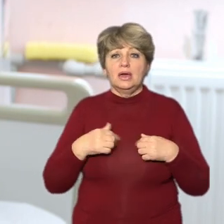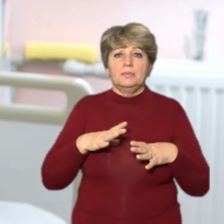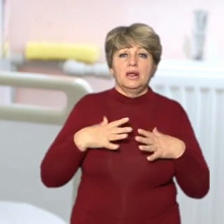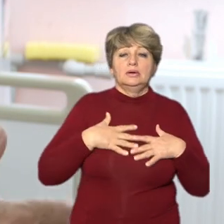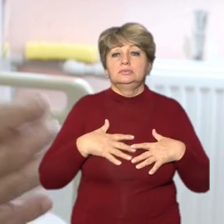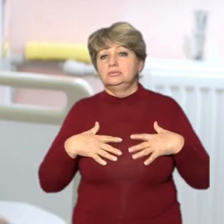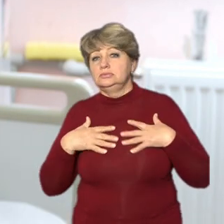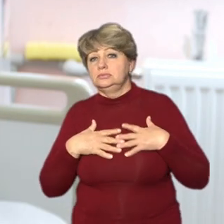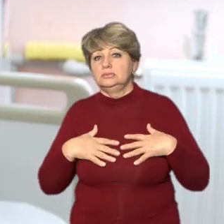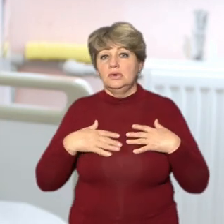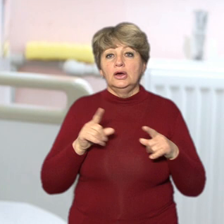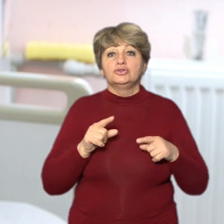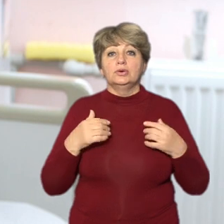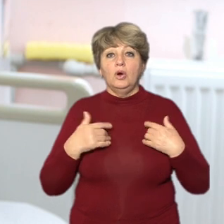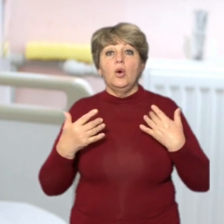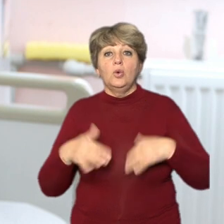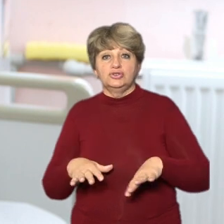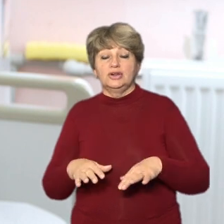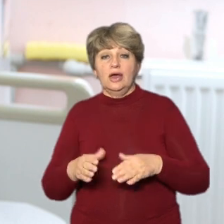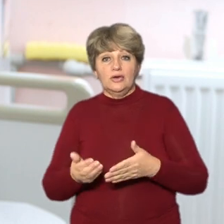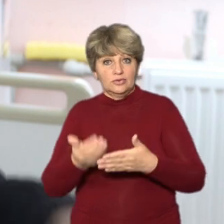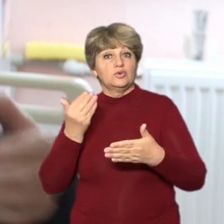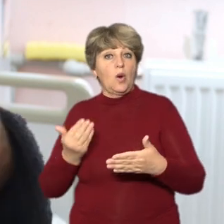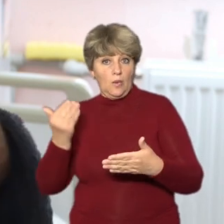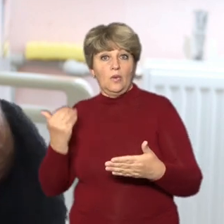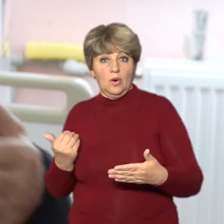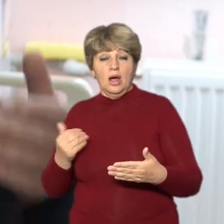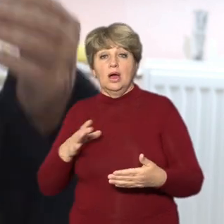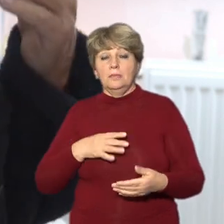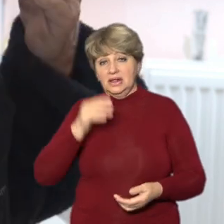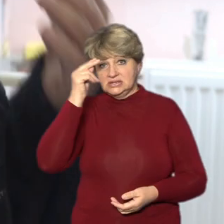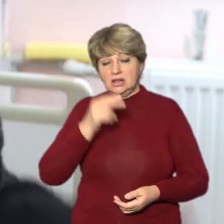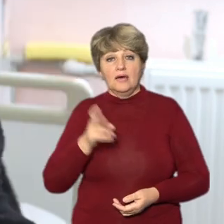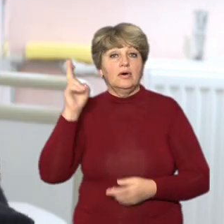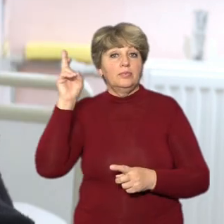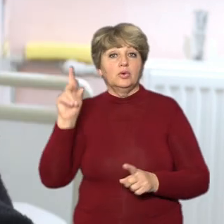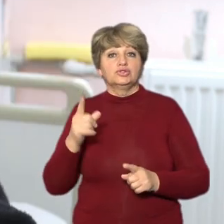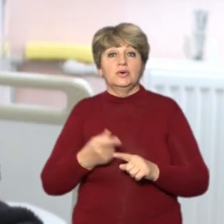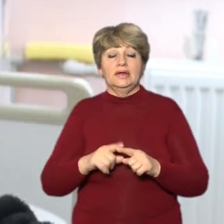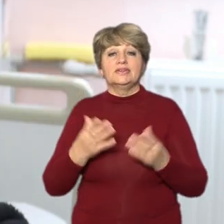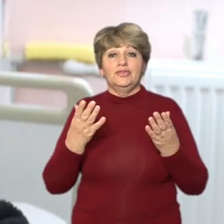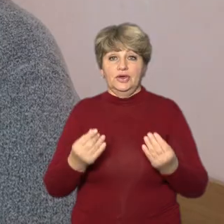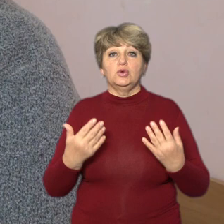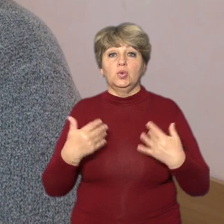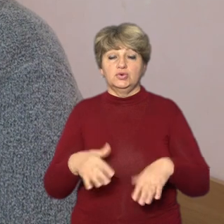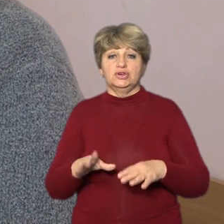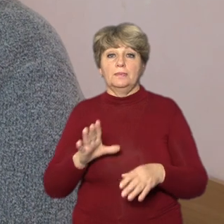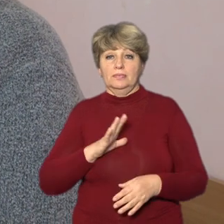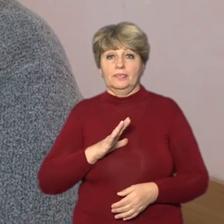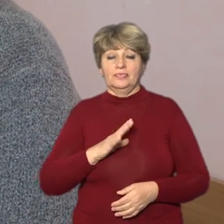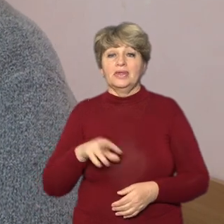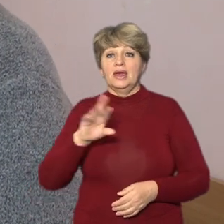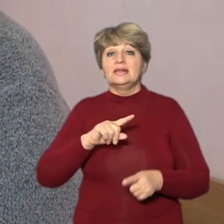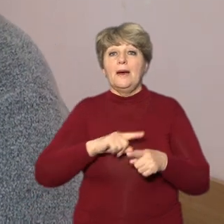вже те, що ми пройшли до того. Вже було і слава Богу, що цей день наступить. Для швидкого